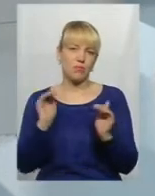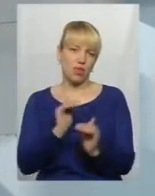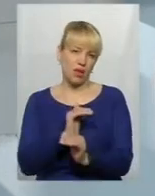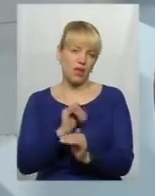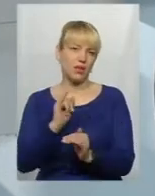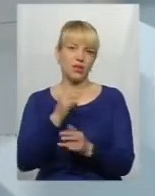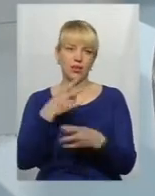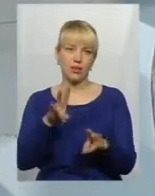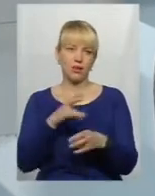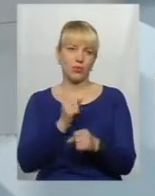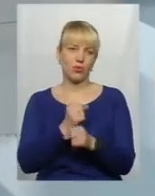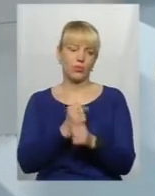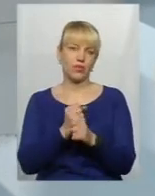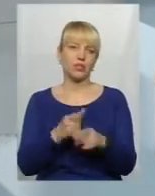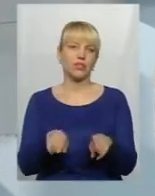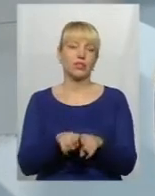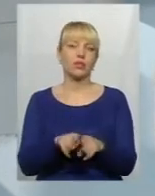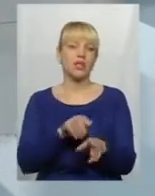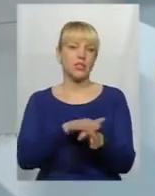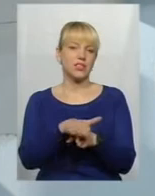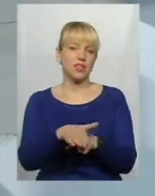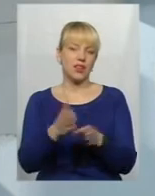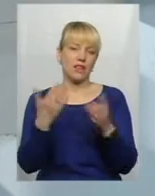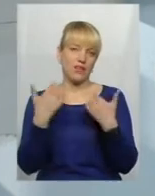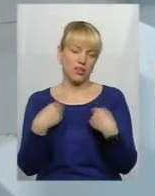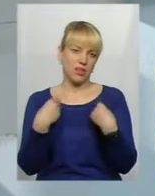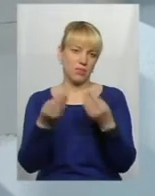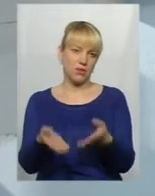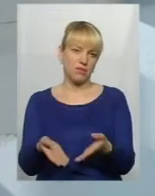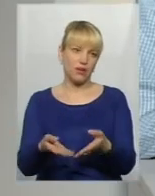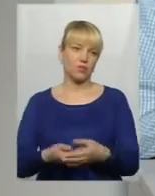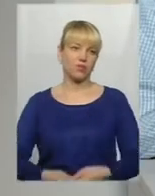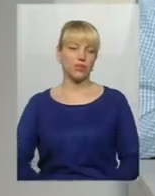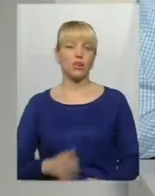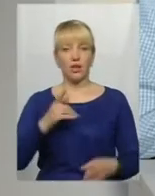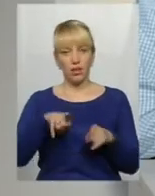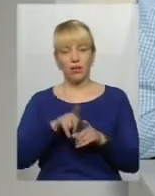робити, цілий вихідний цьому присвячувати. Тобто, така моя думка.